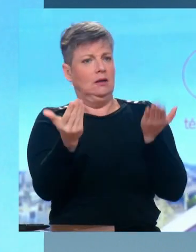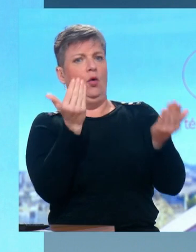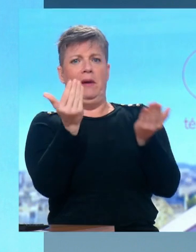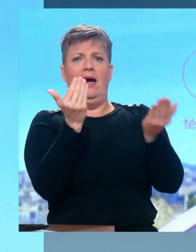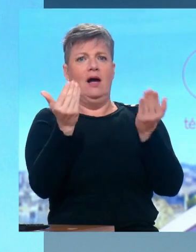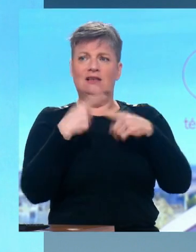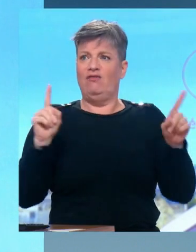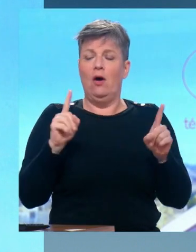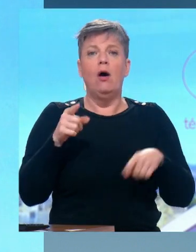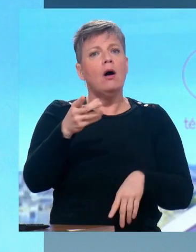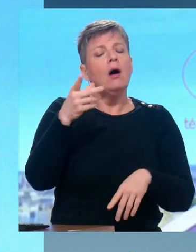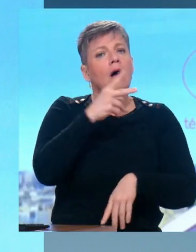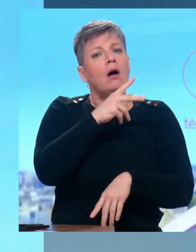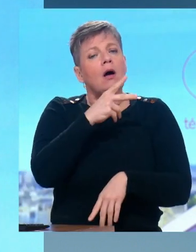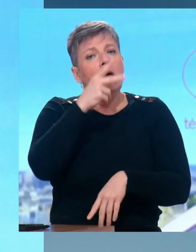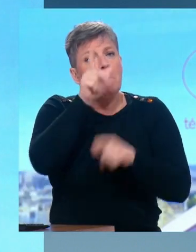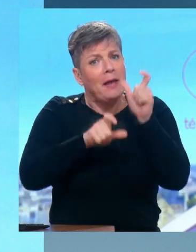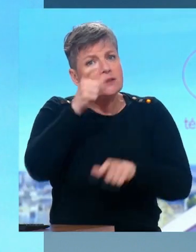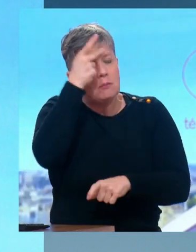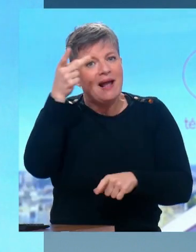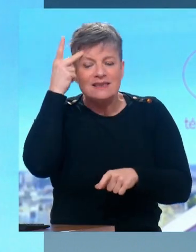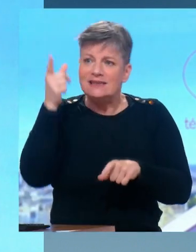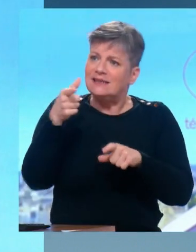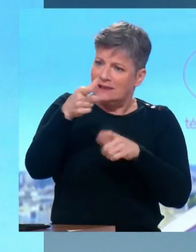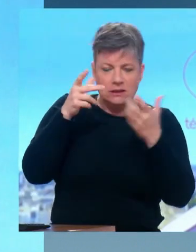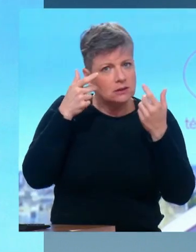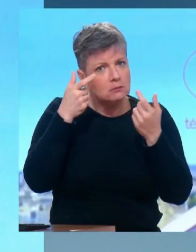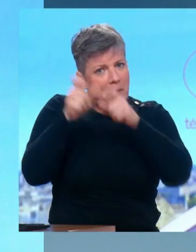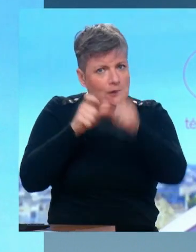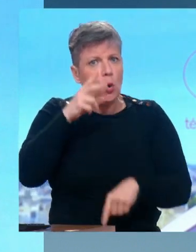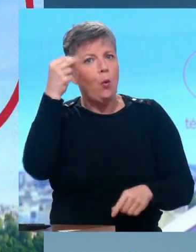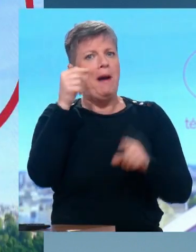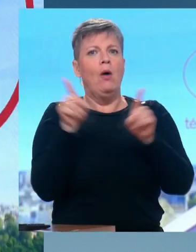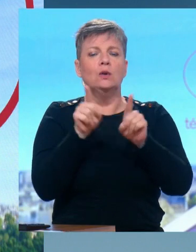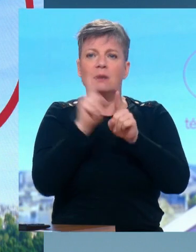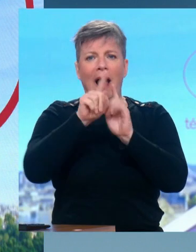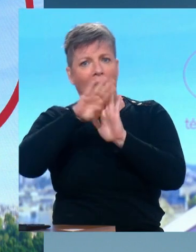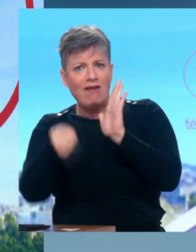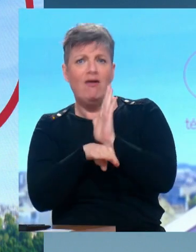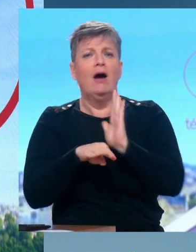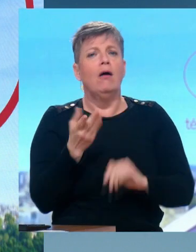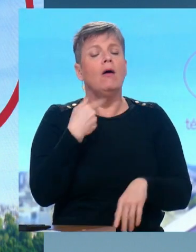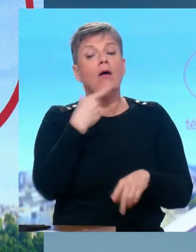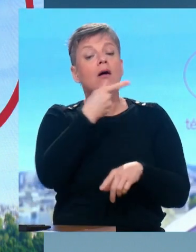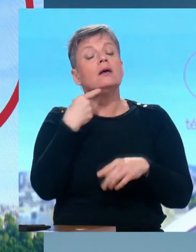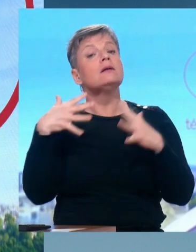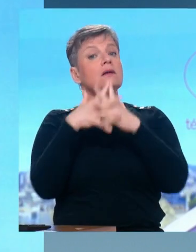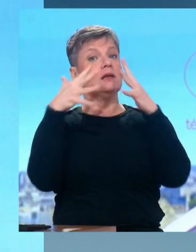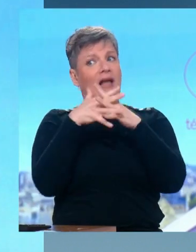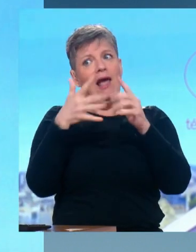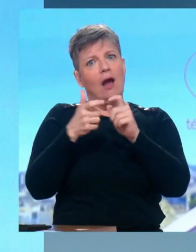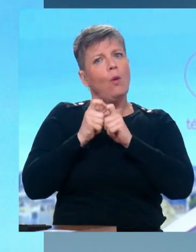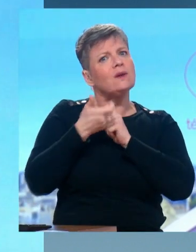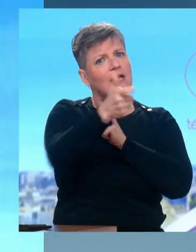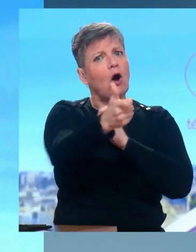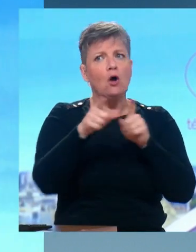Les palestiniens ne sont pas des sous-êtres. Ce sont des êtres humains. Cette guerre, Fabien Roussel, elle a aussi des conséquences chez nous en France avec un